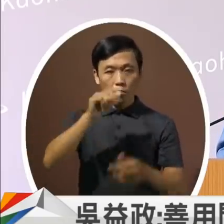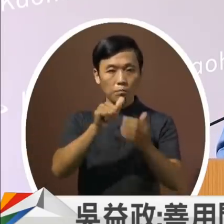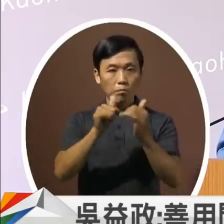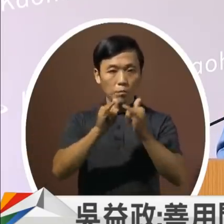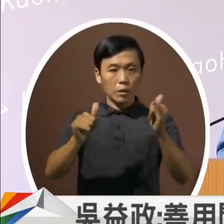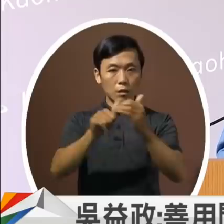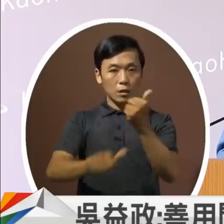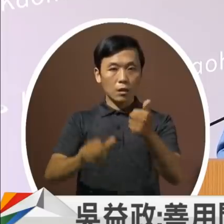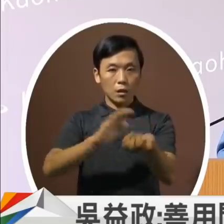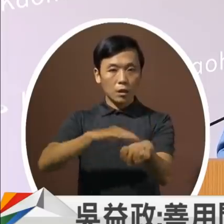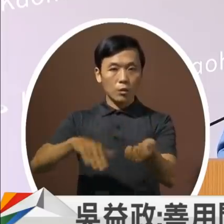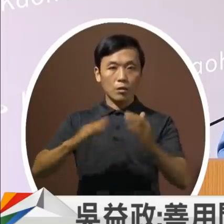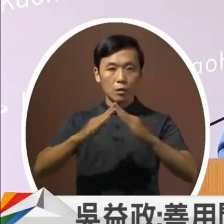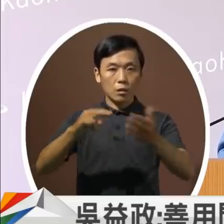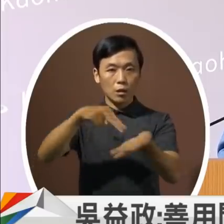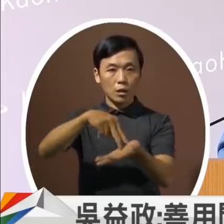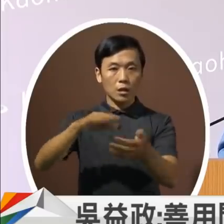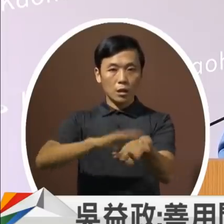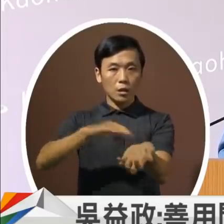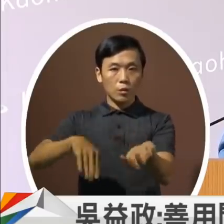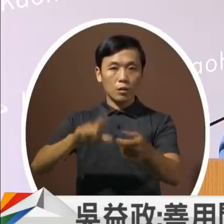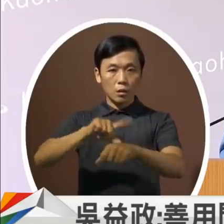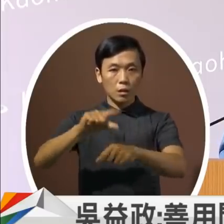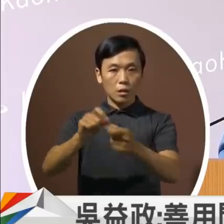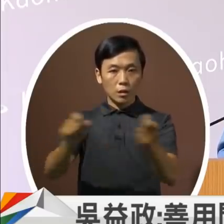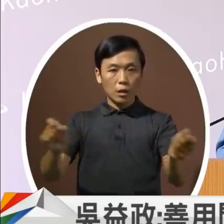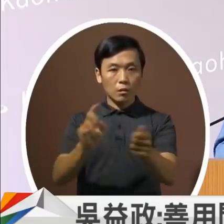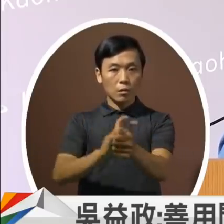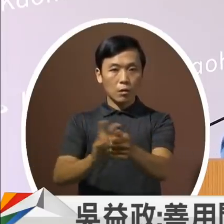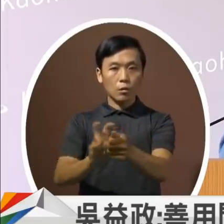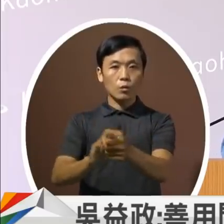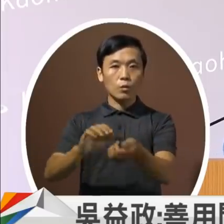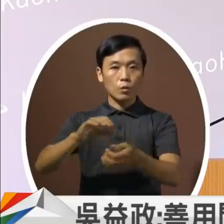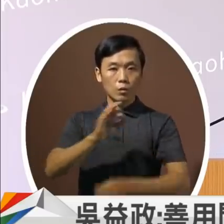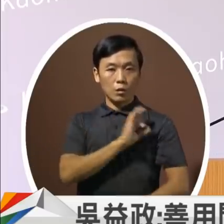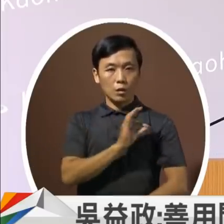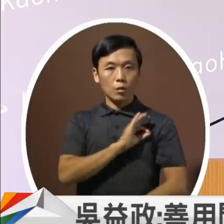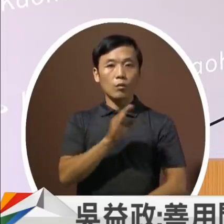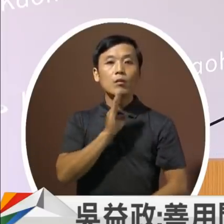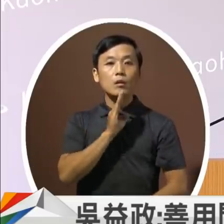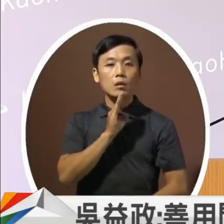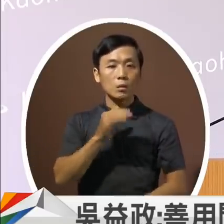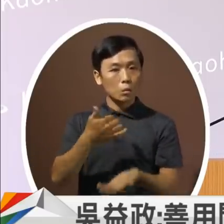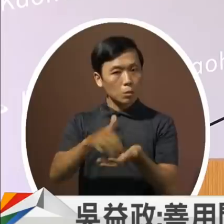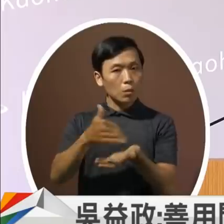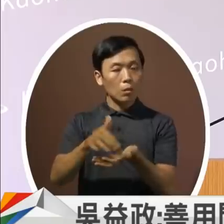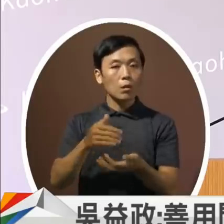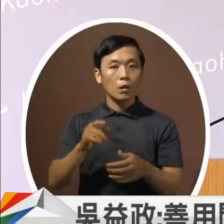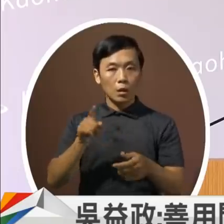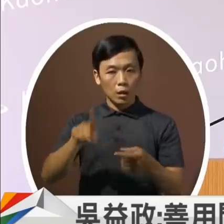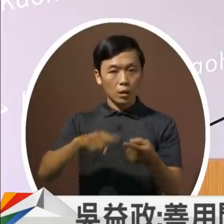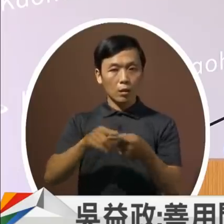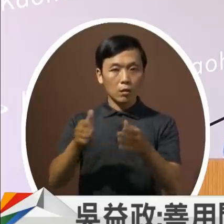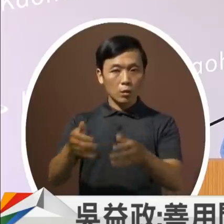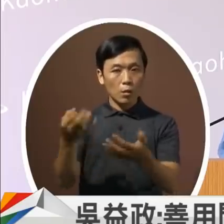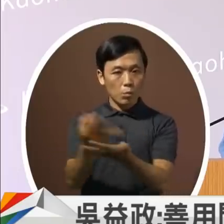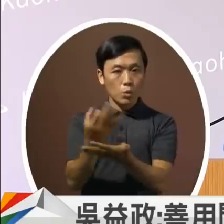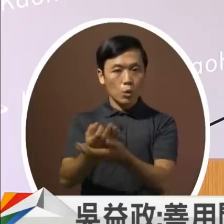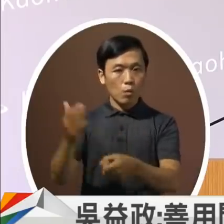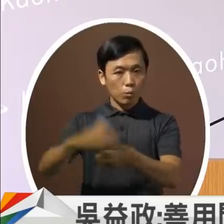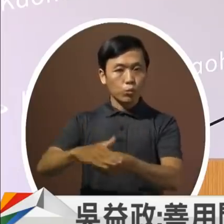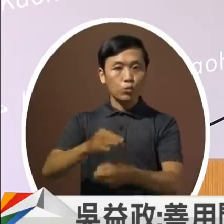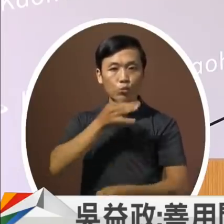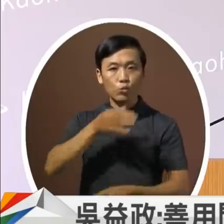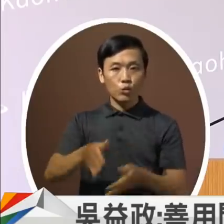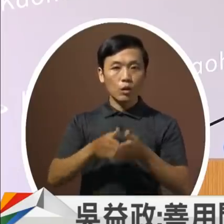再做一个私立医院也在长照这个政府的机构赶快来补足这一个设备的补足还有最后